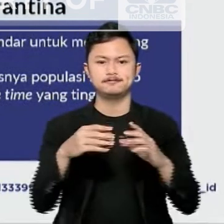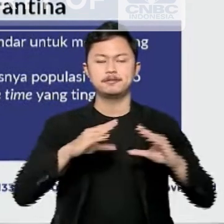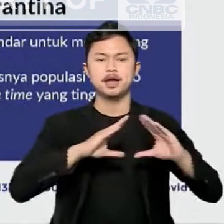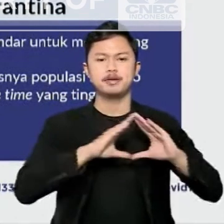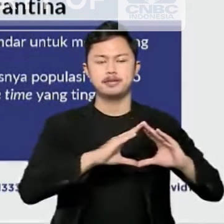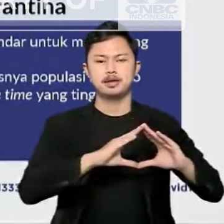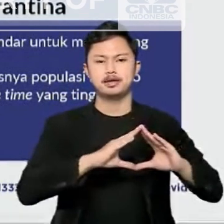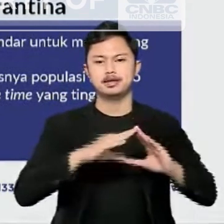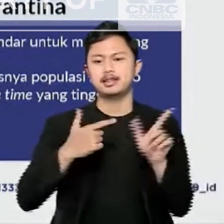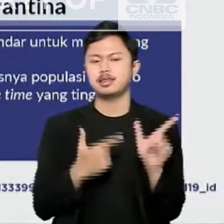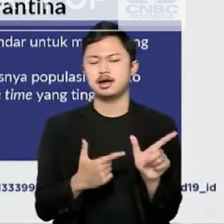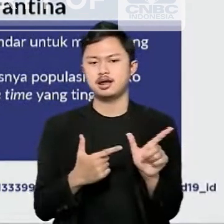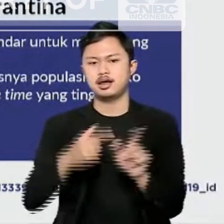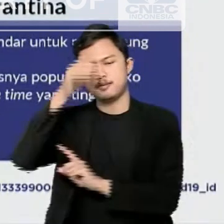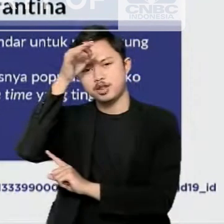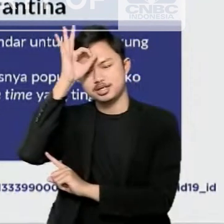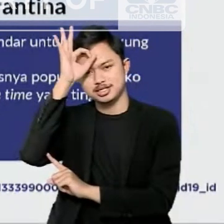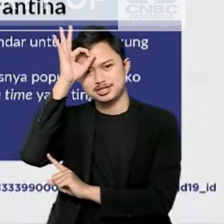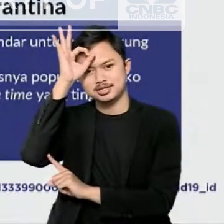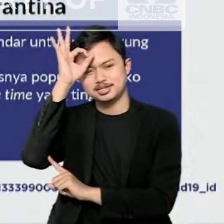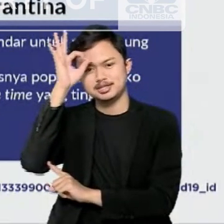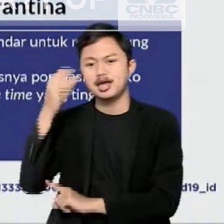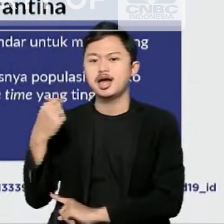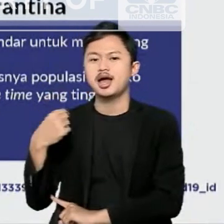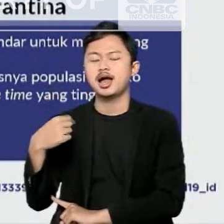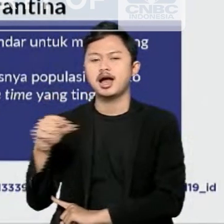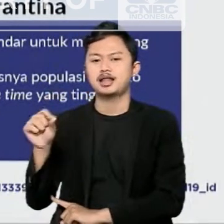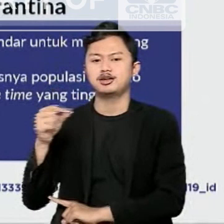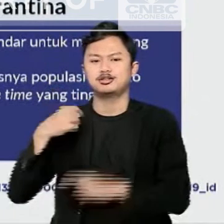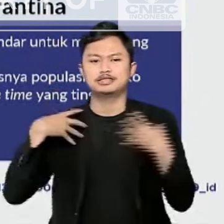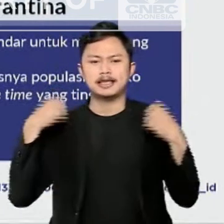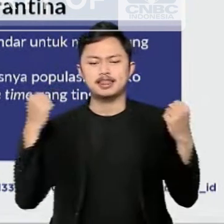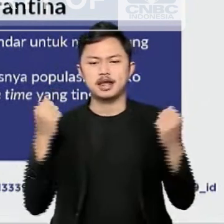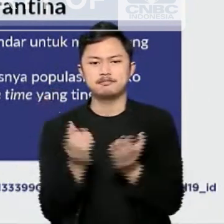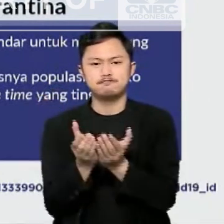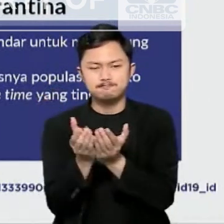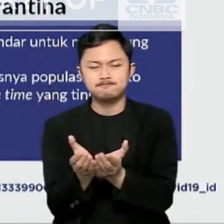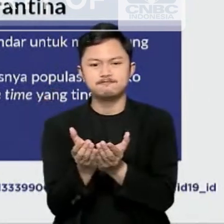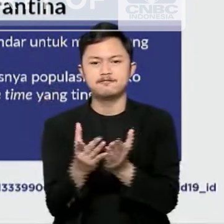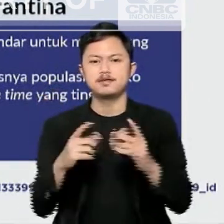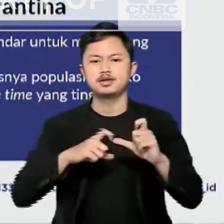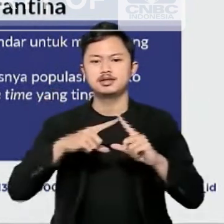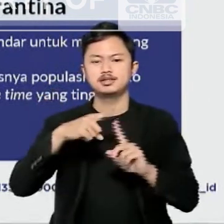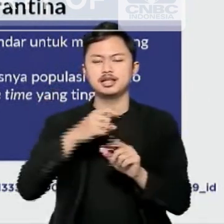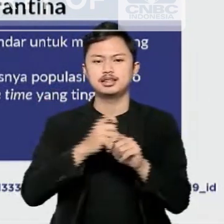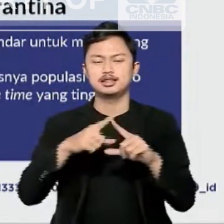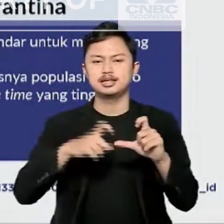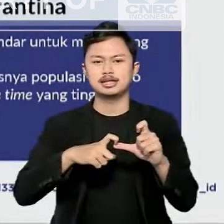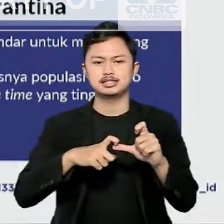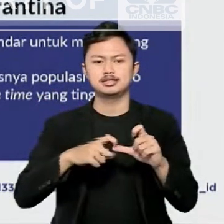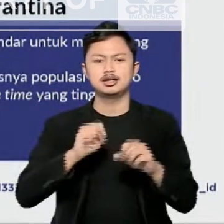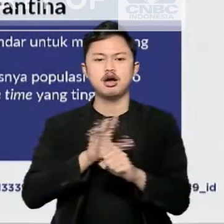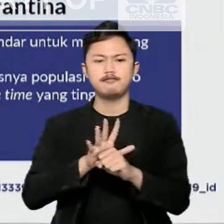BNPB, TNI, Polri, Kantor Kesehatan Pelabuhan, Satgas COVID-19 di Pintu